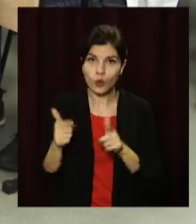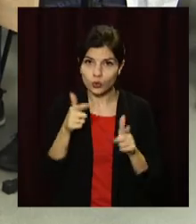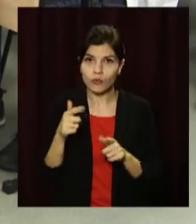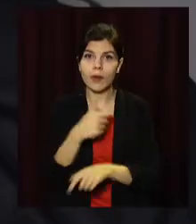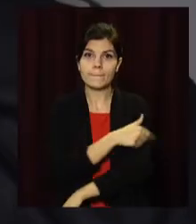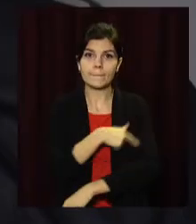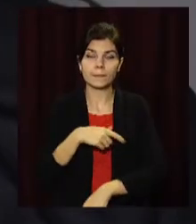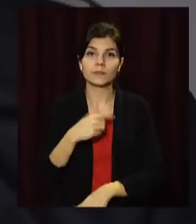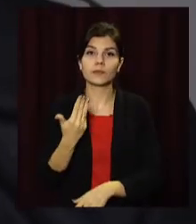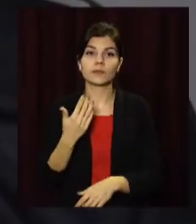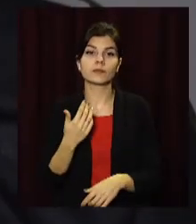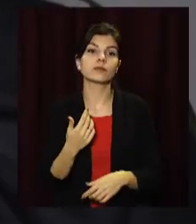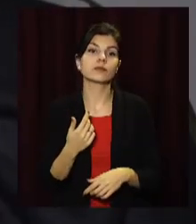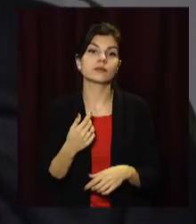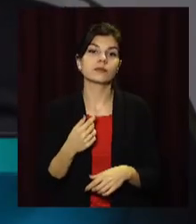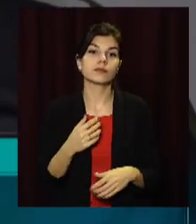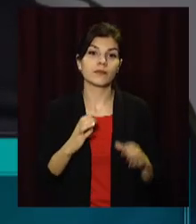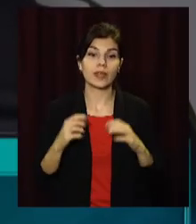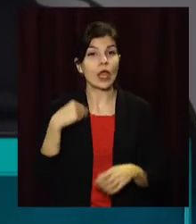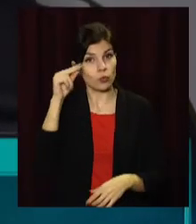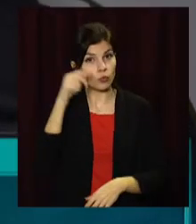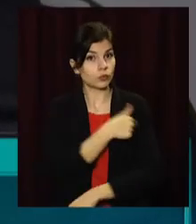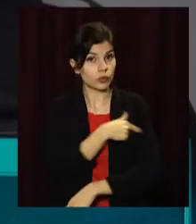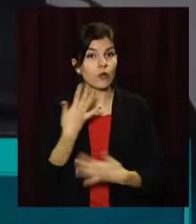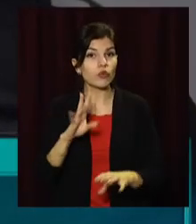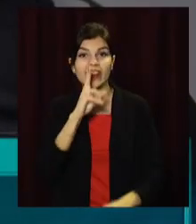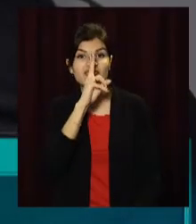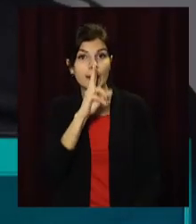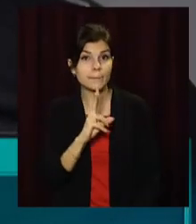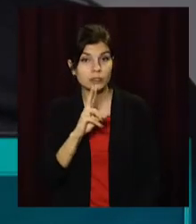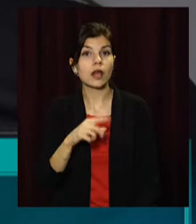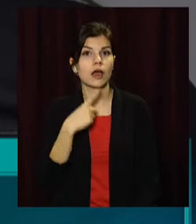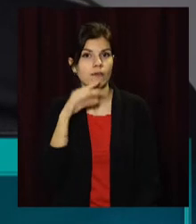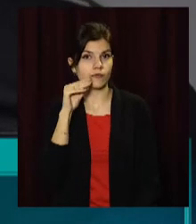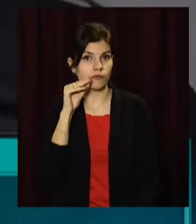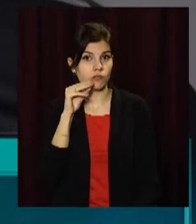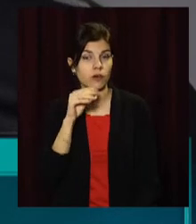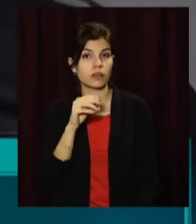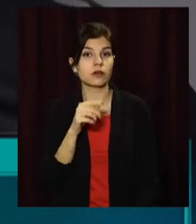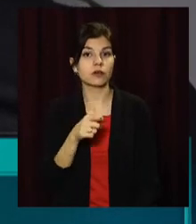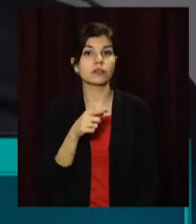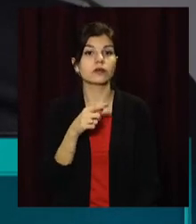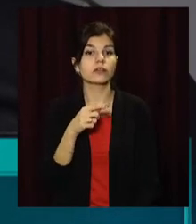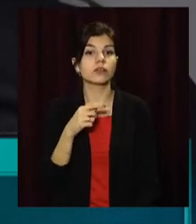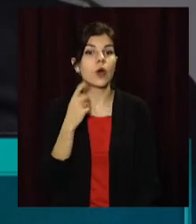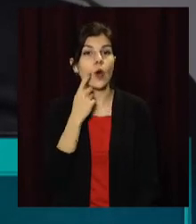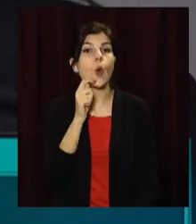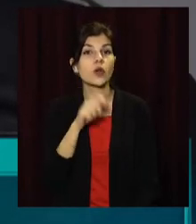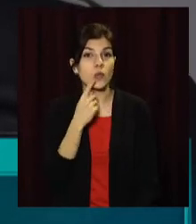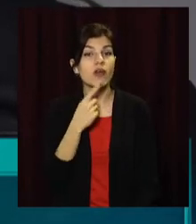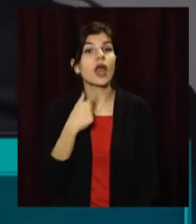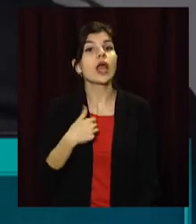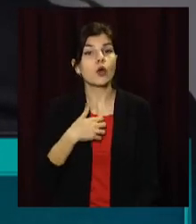медакадемії. Я навчаюся в медичній академії вже два місяці. Я хочу бути стоматологом,